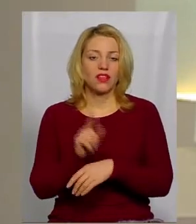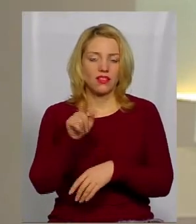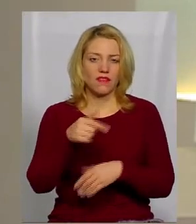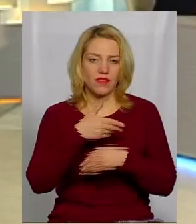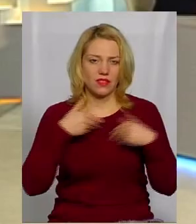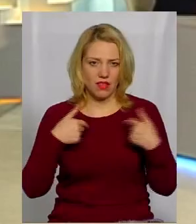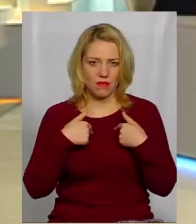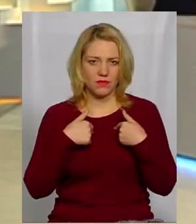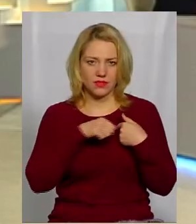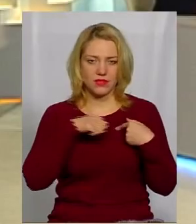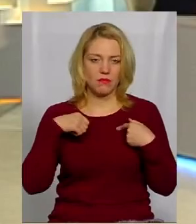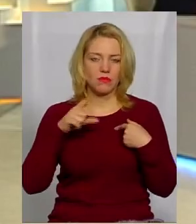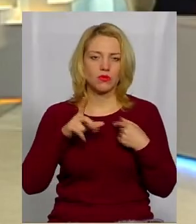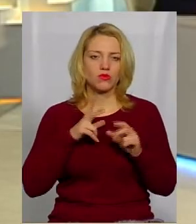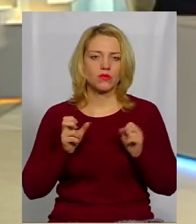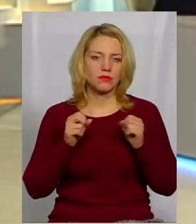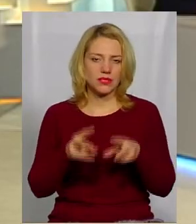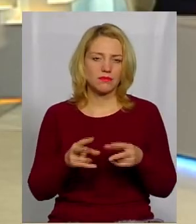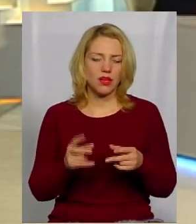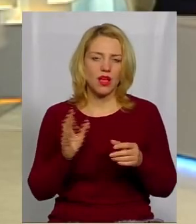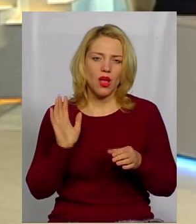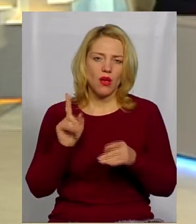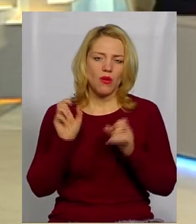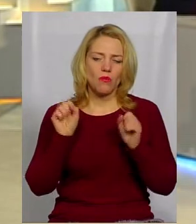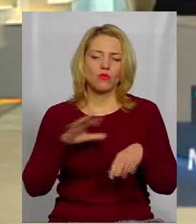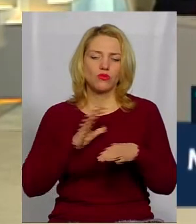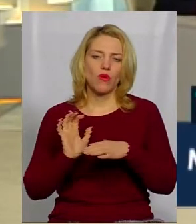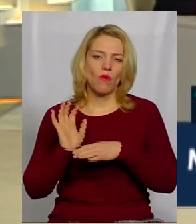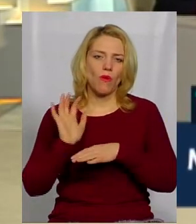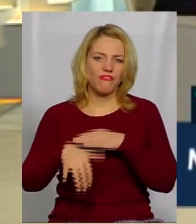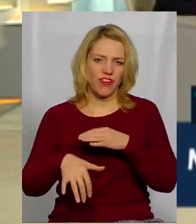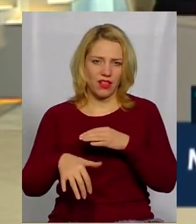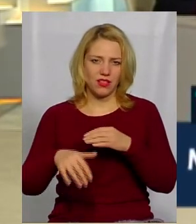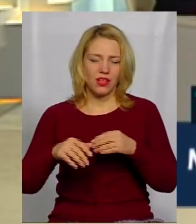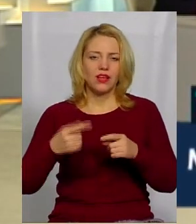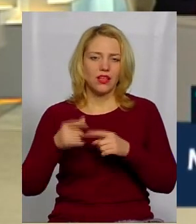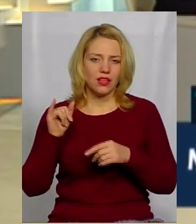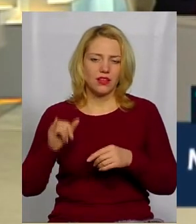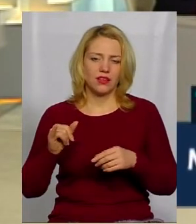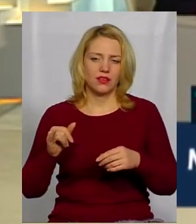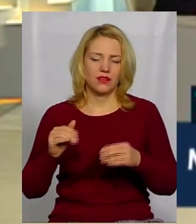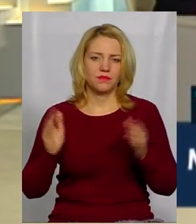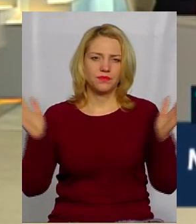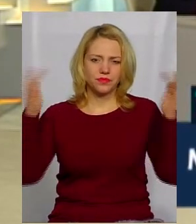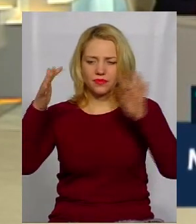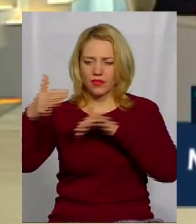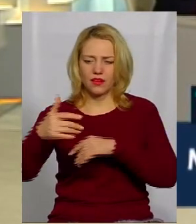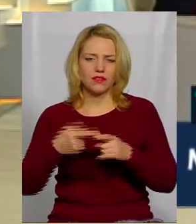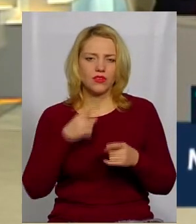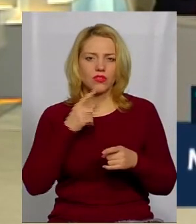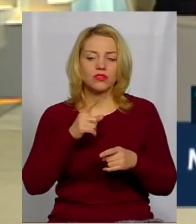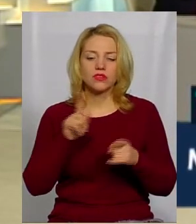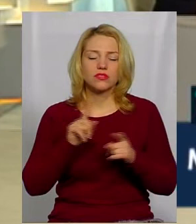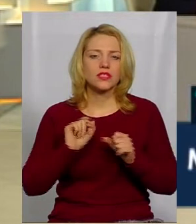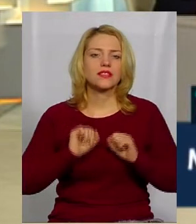самим, тому що була небезпека обвалів такі, які ставалися кожний рік. І зрозуміло, що завжди реставрували то, що